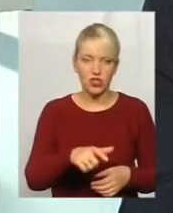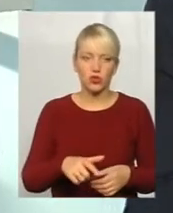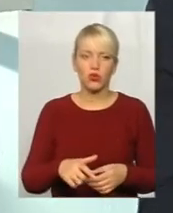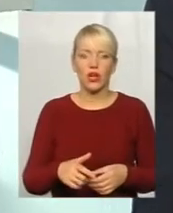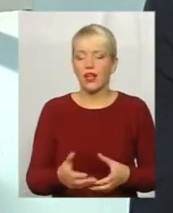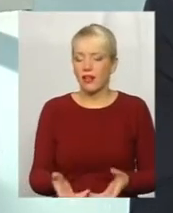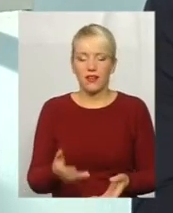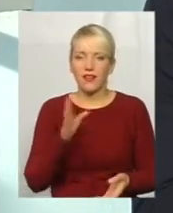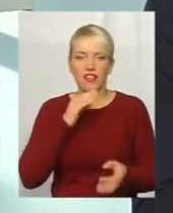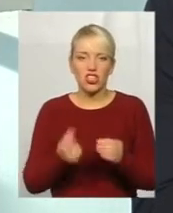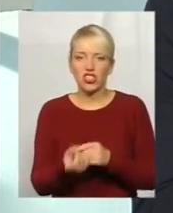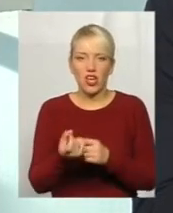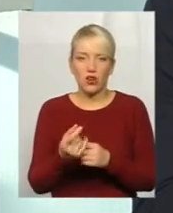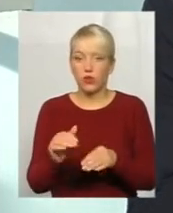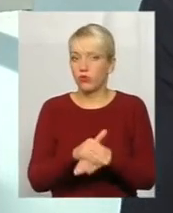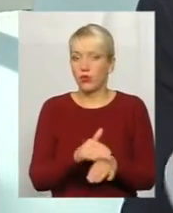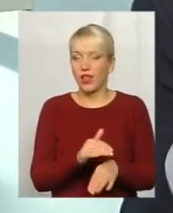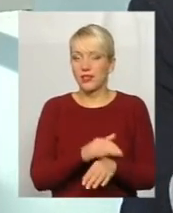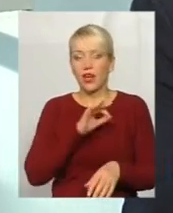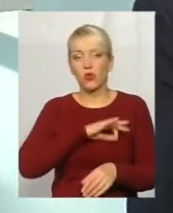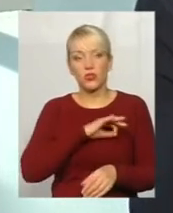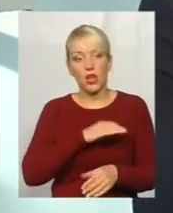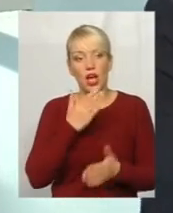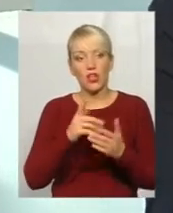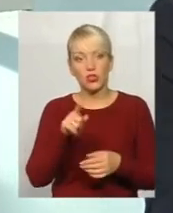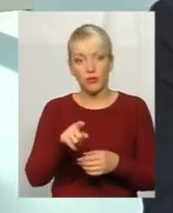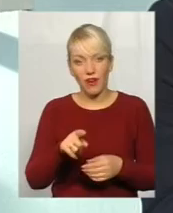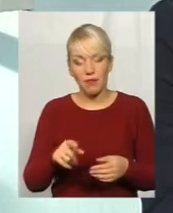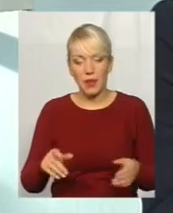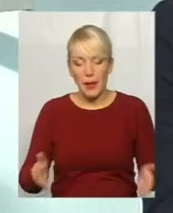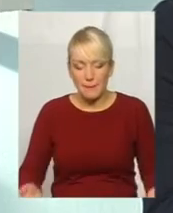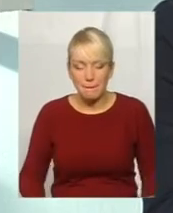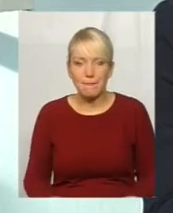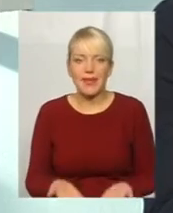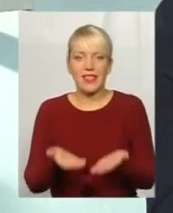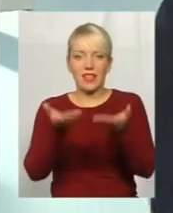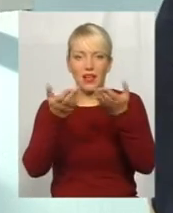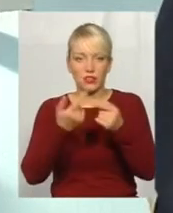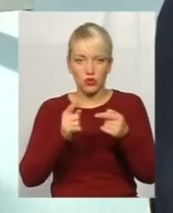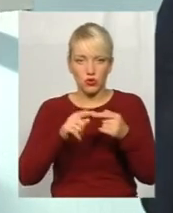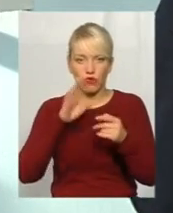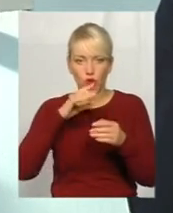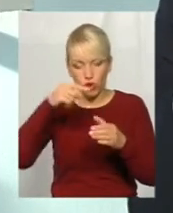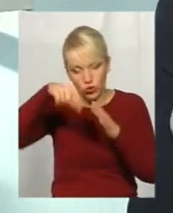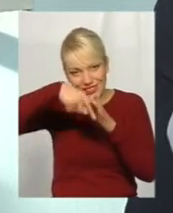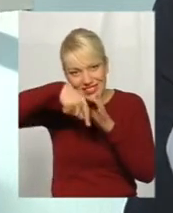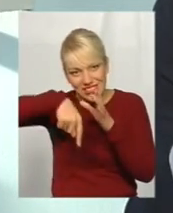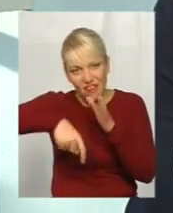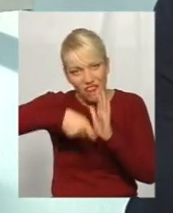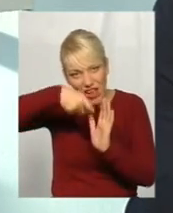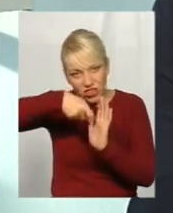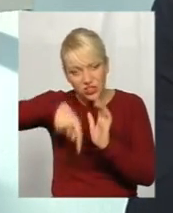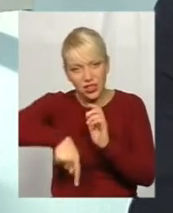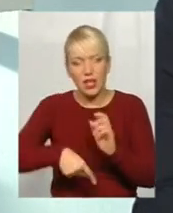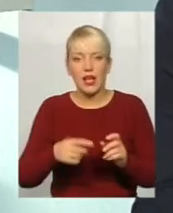не поджерело, і будь ласка, користуйтесь. Але для того, щоб вам піднять воду, це з дубини 150 метрів скважини, подати її, знач,